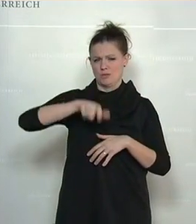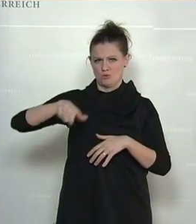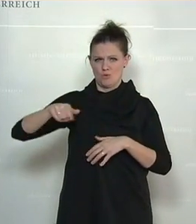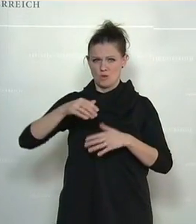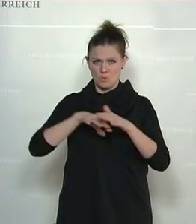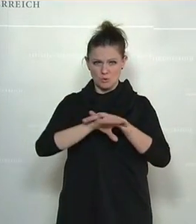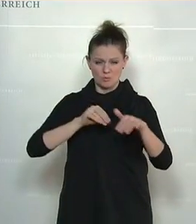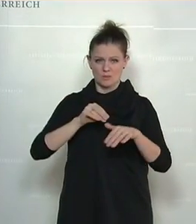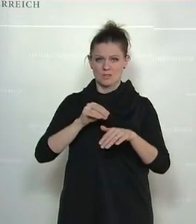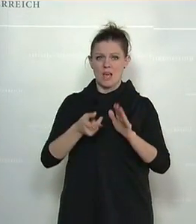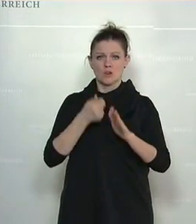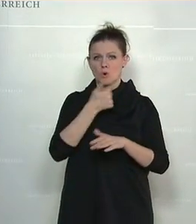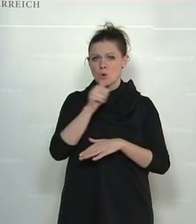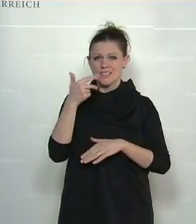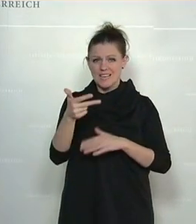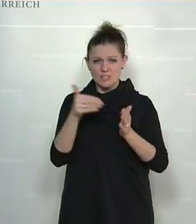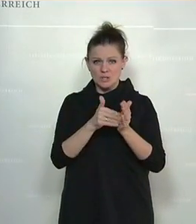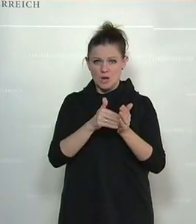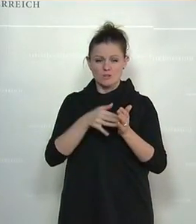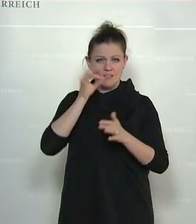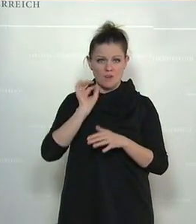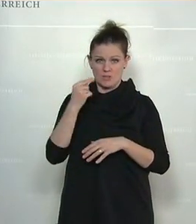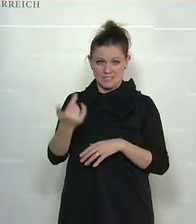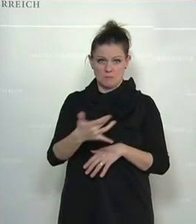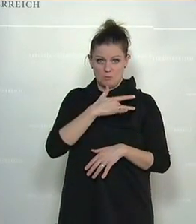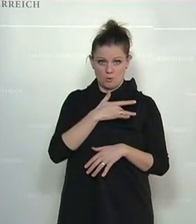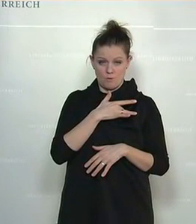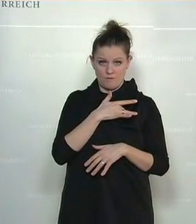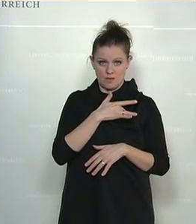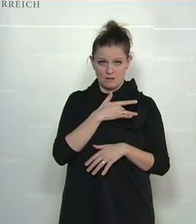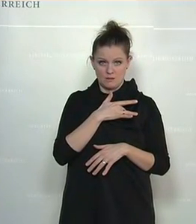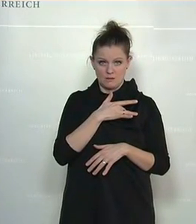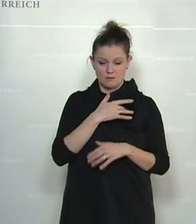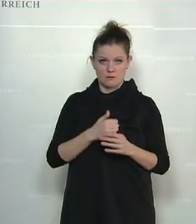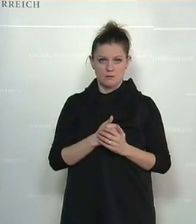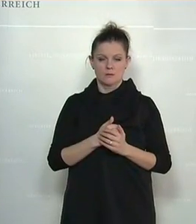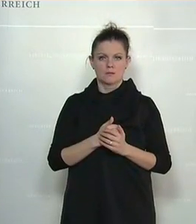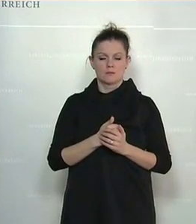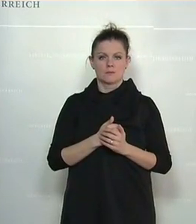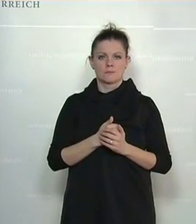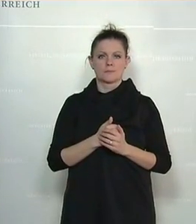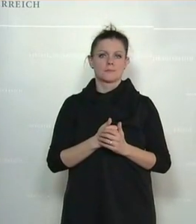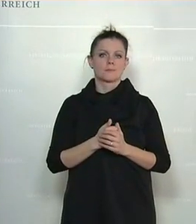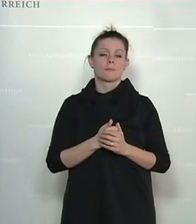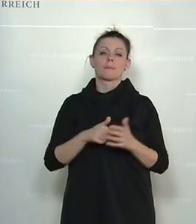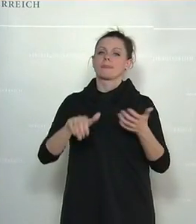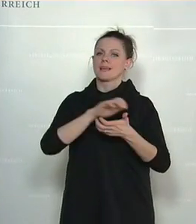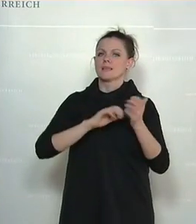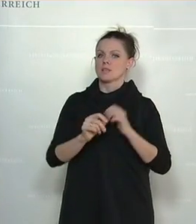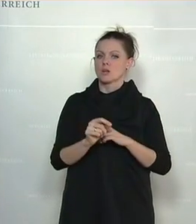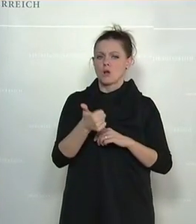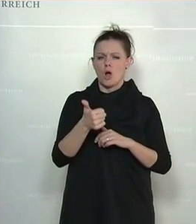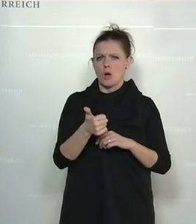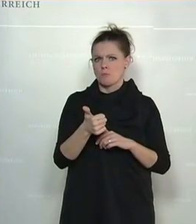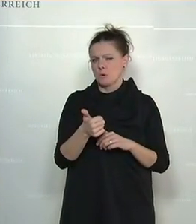mehr als 130.000 Frauen damit betroffen sind, dass sie in der Krise kaum bis gar